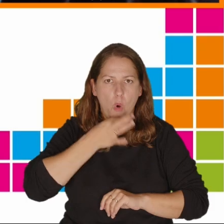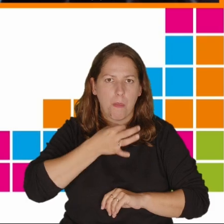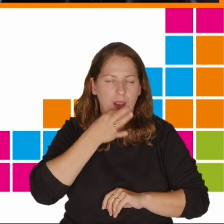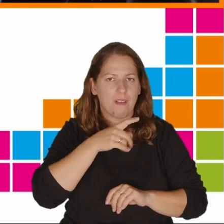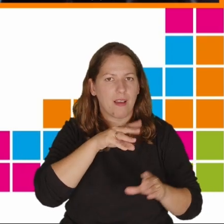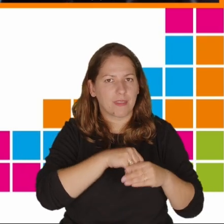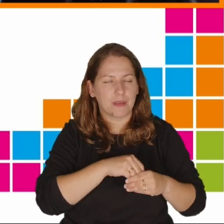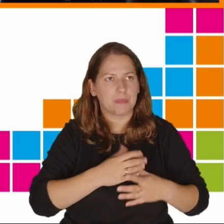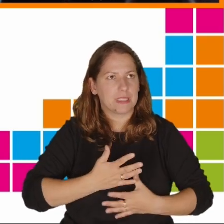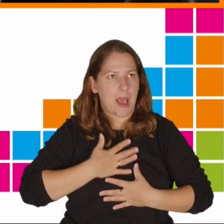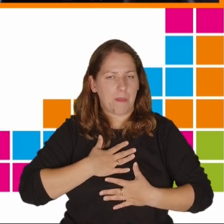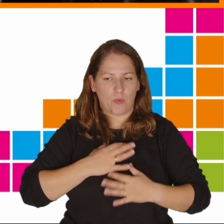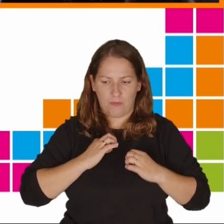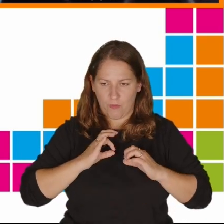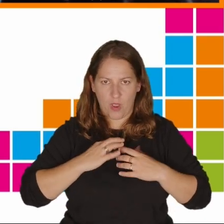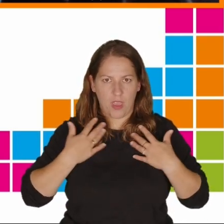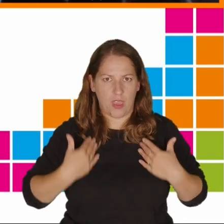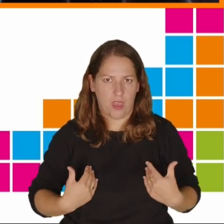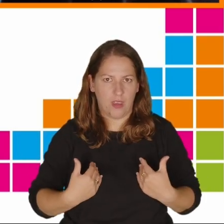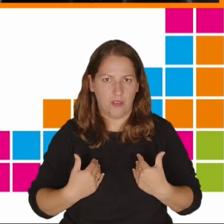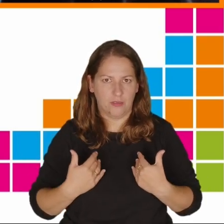subiektywnego samopoczucia swojego dobrostanu.